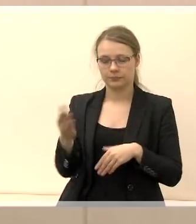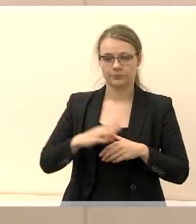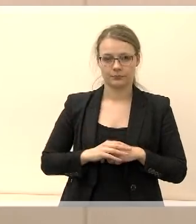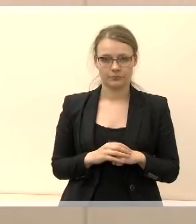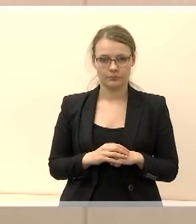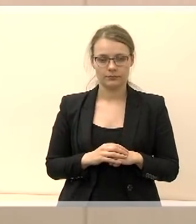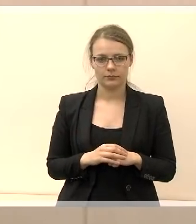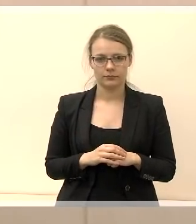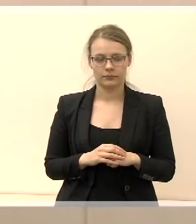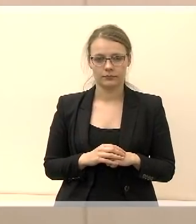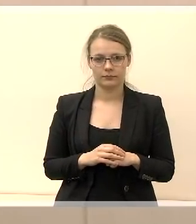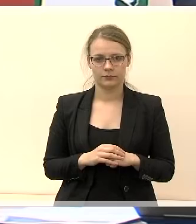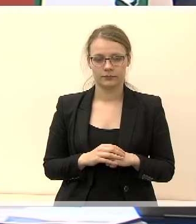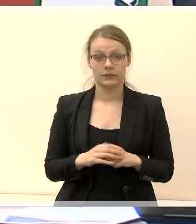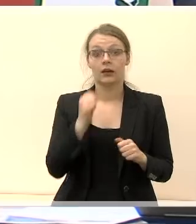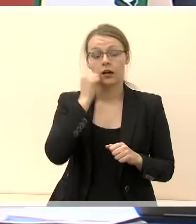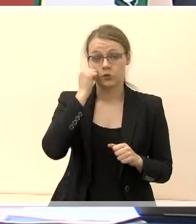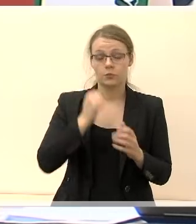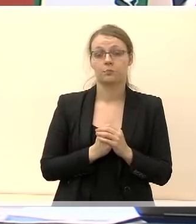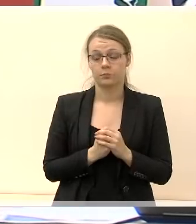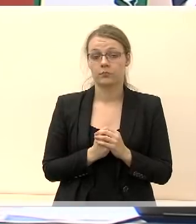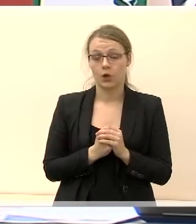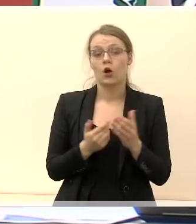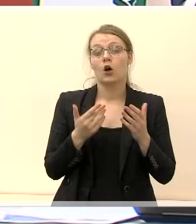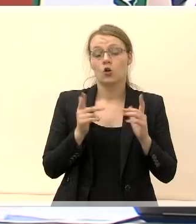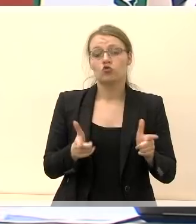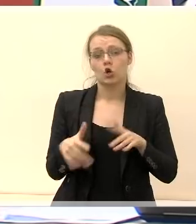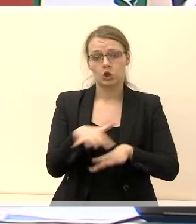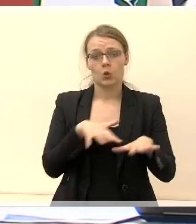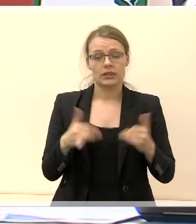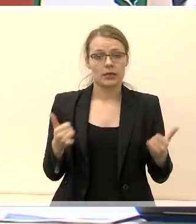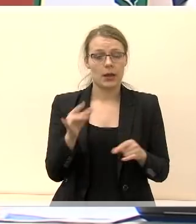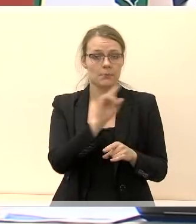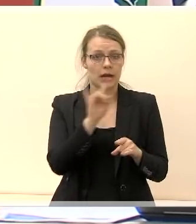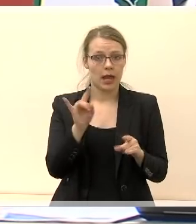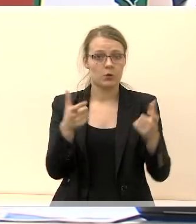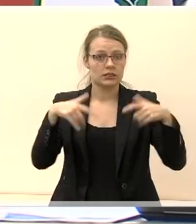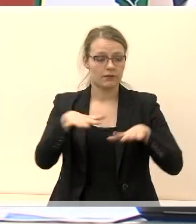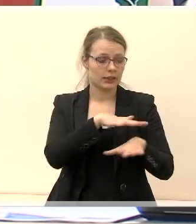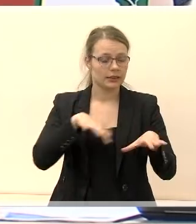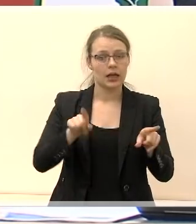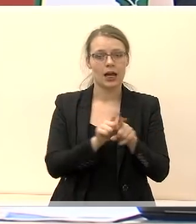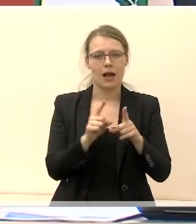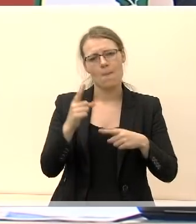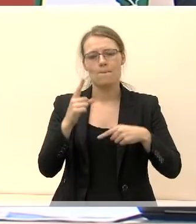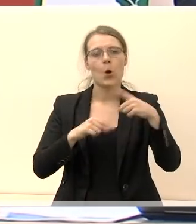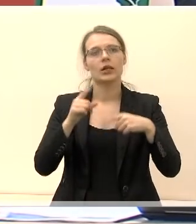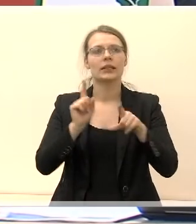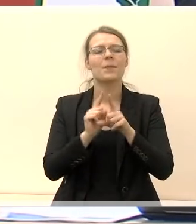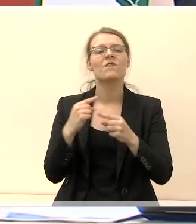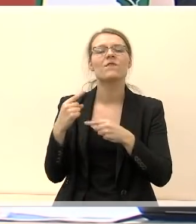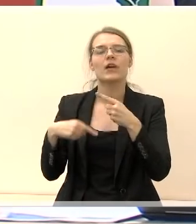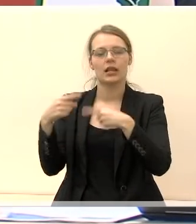prašom dvi minutės. Ačiū. Tai iš tiesų šiandieninė situacija Marijampolės savivaldybėje primena politinės satyros filmą